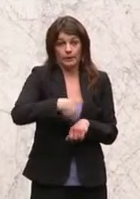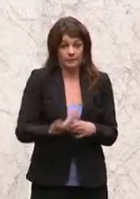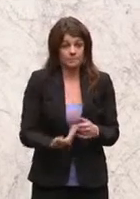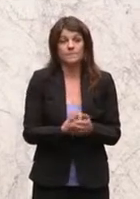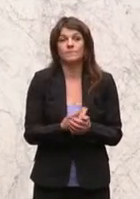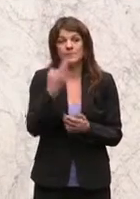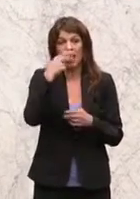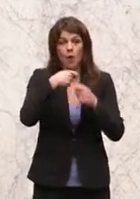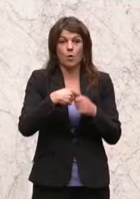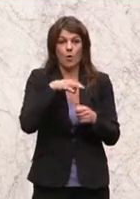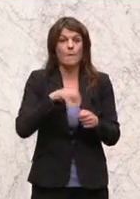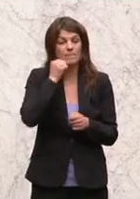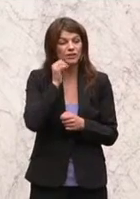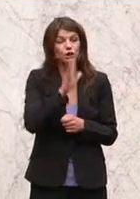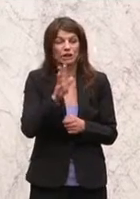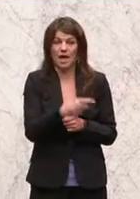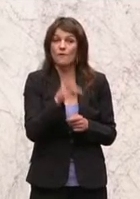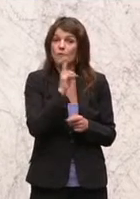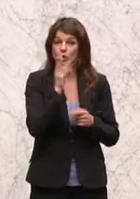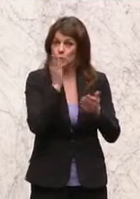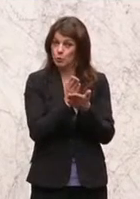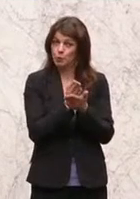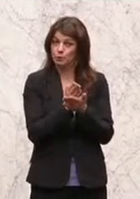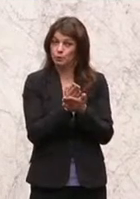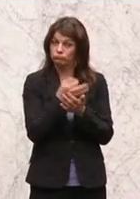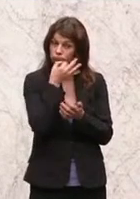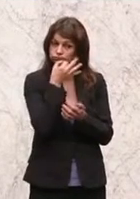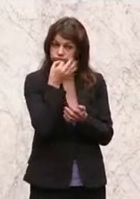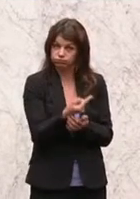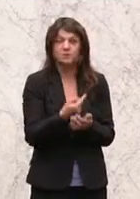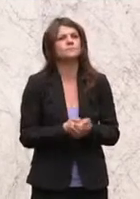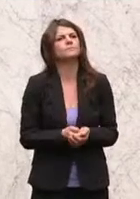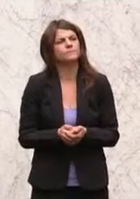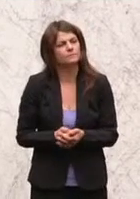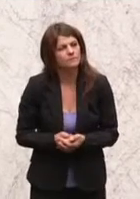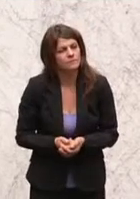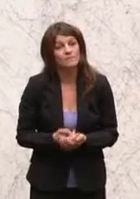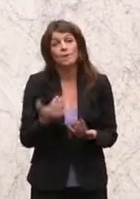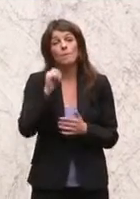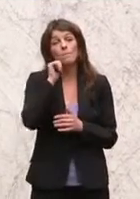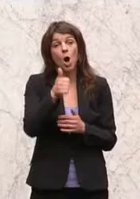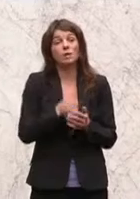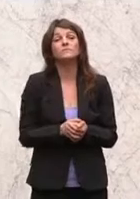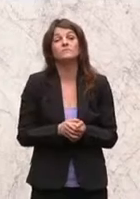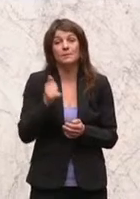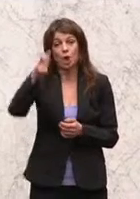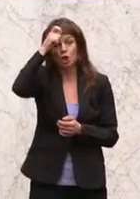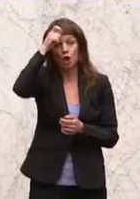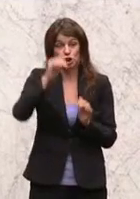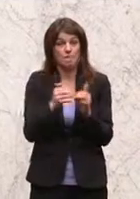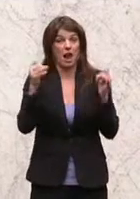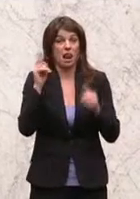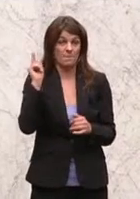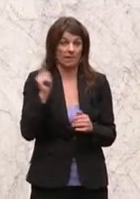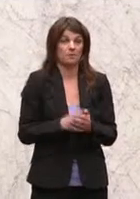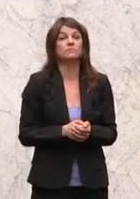Herr Klubobmann-Schiede hat am Vormittag schon darauf irgendwie Bezug genommen. Morgen wird im türkischen Parlament